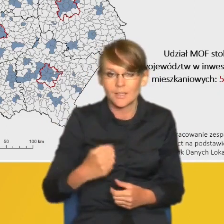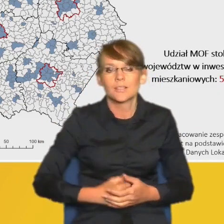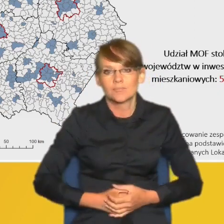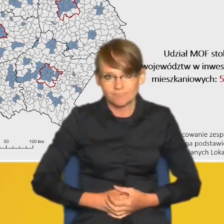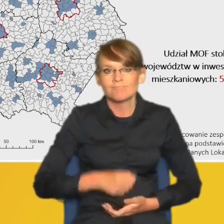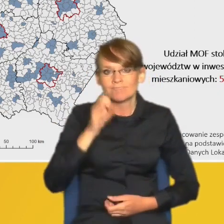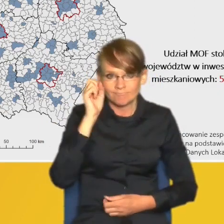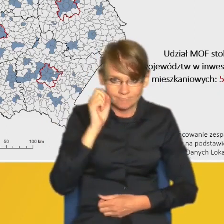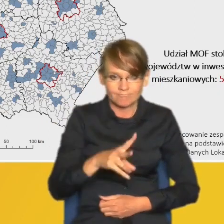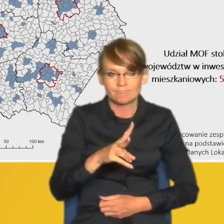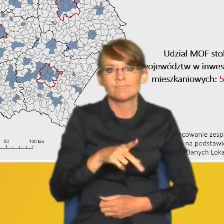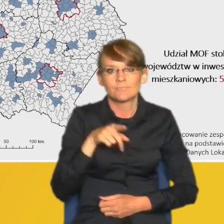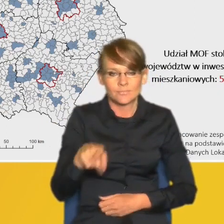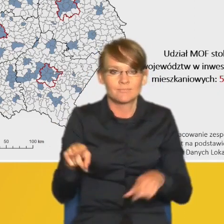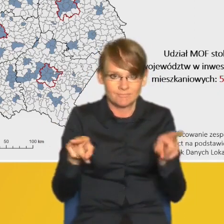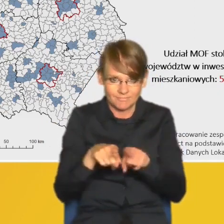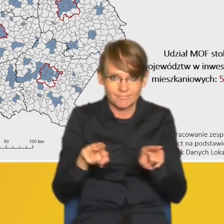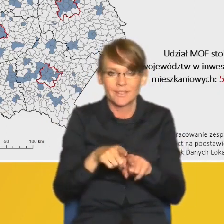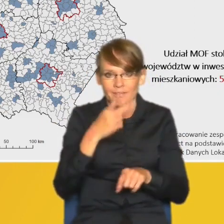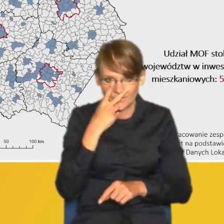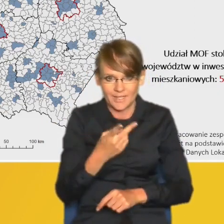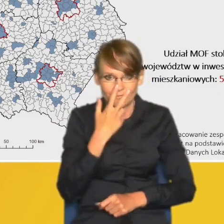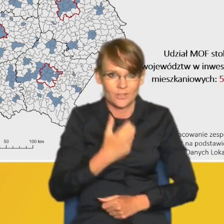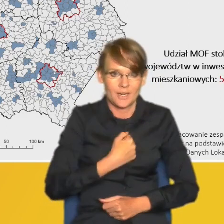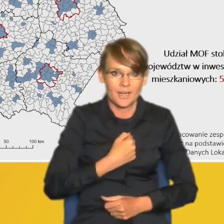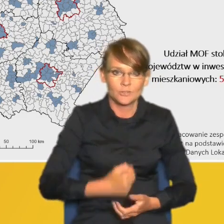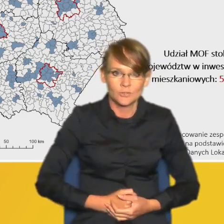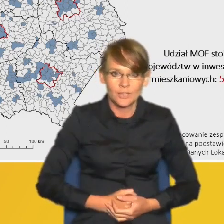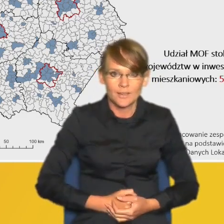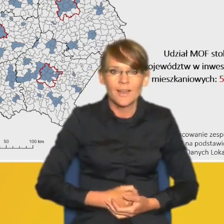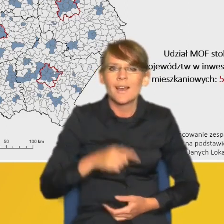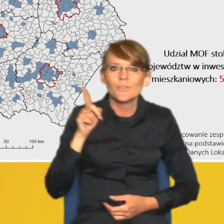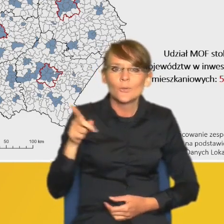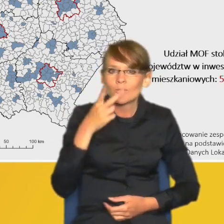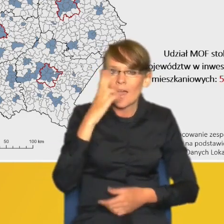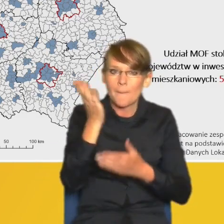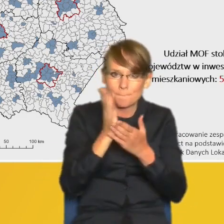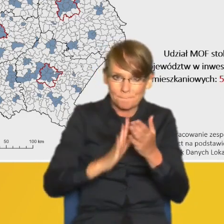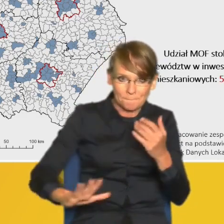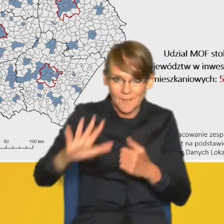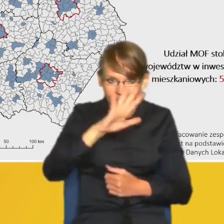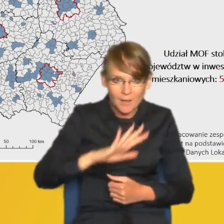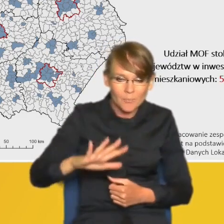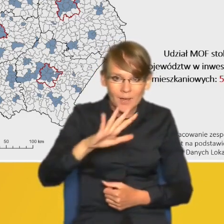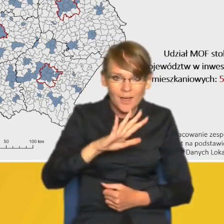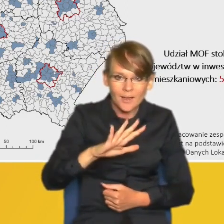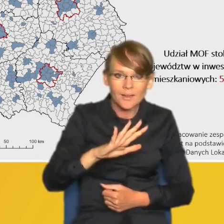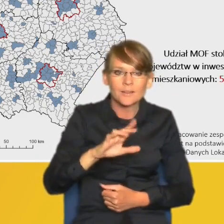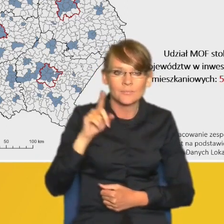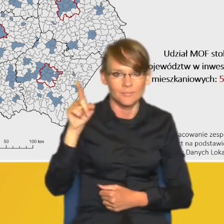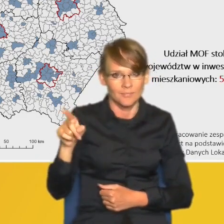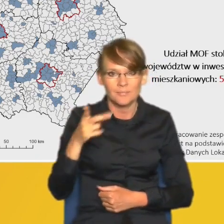uwidaczniają się również w tych wymiarach. Na mapie, którą tutaj prezentujemy, zaznaczyliśmy gminy,